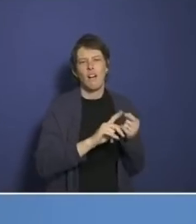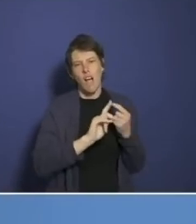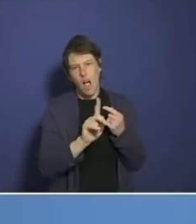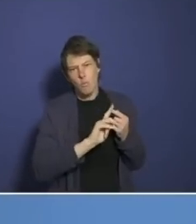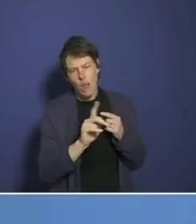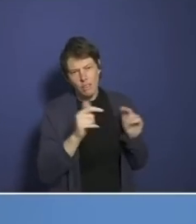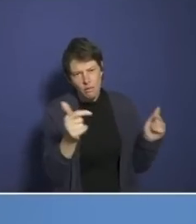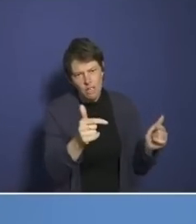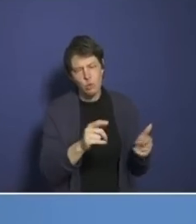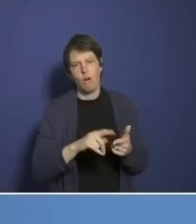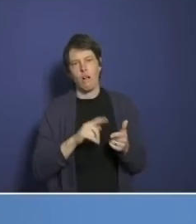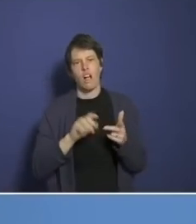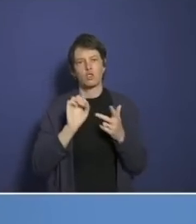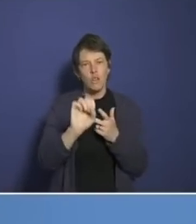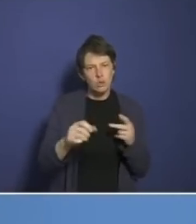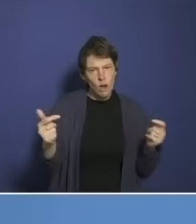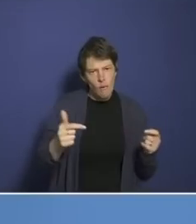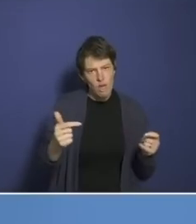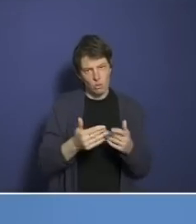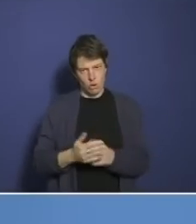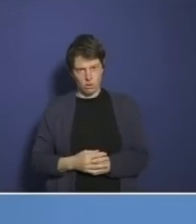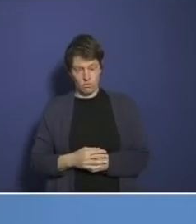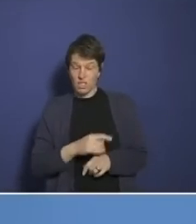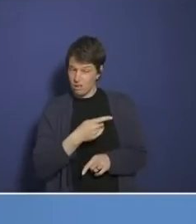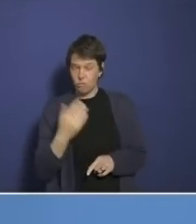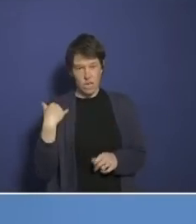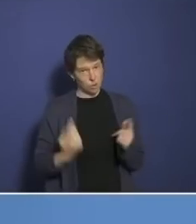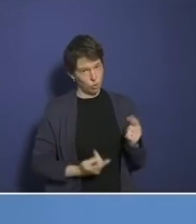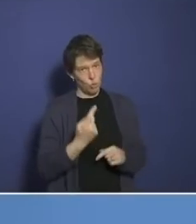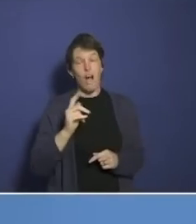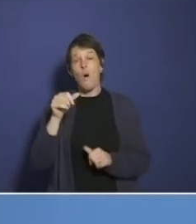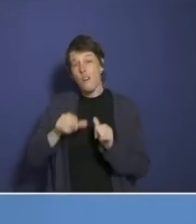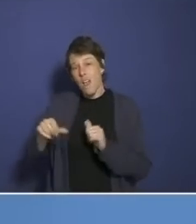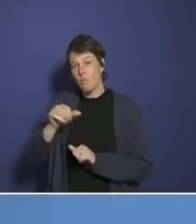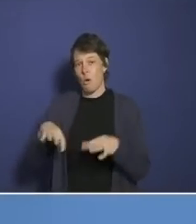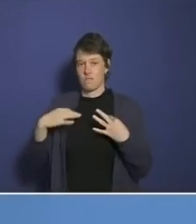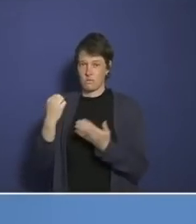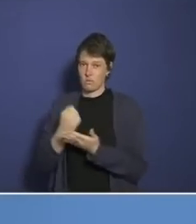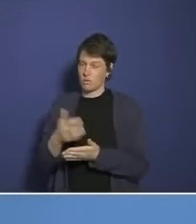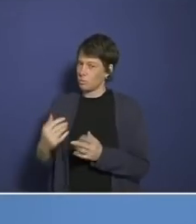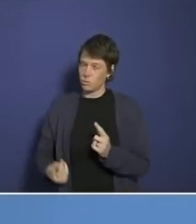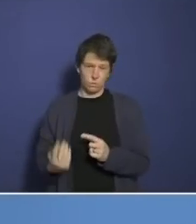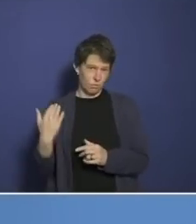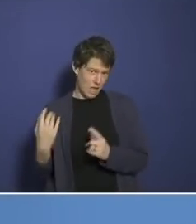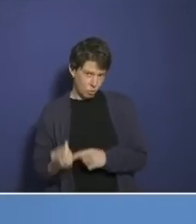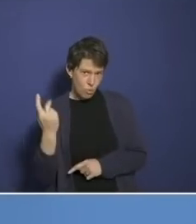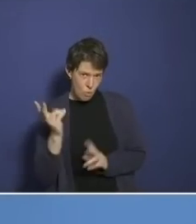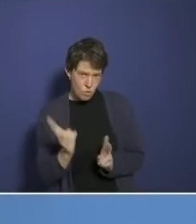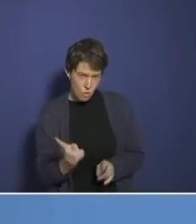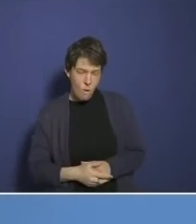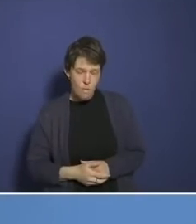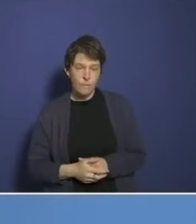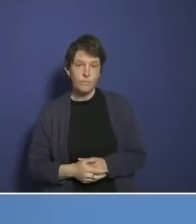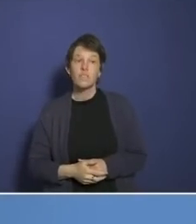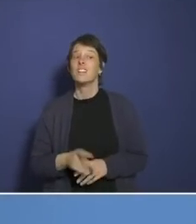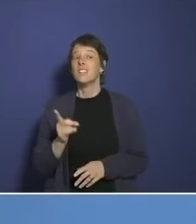ältere Menschen sterben nun einmal tendenziell öfter als jüngere Menschen. Das mag man als ungerecht verurteilen, aber es